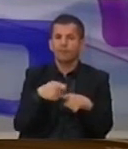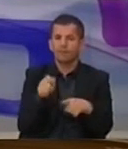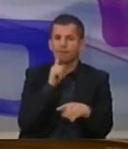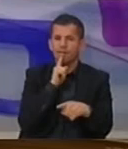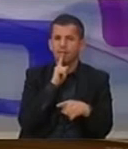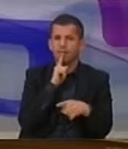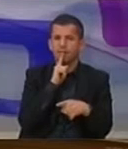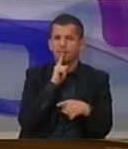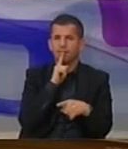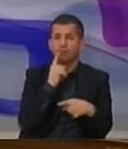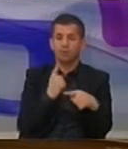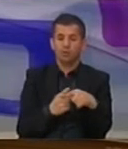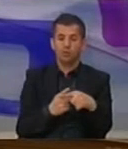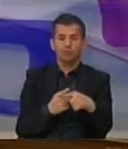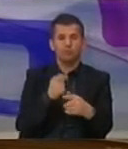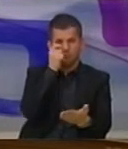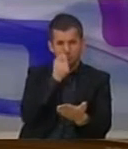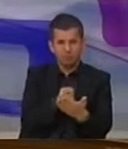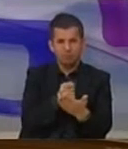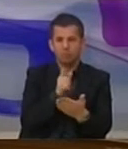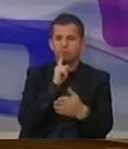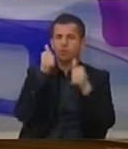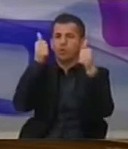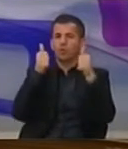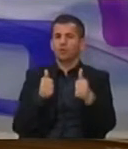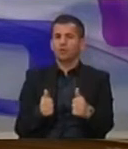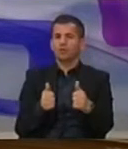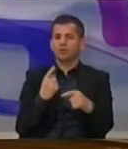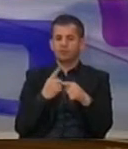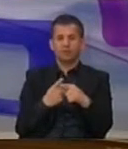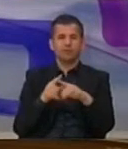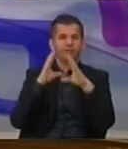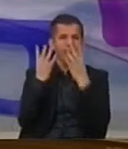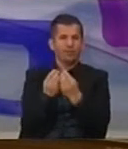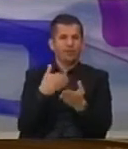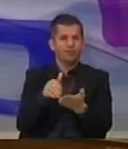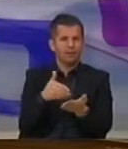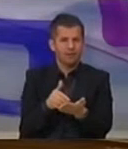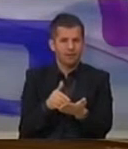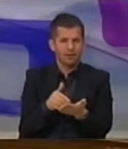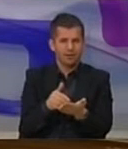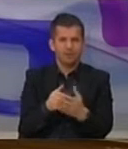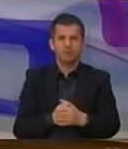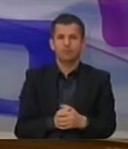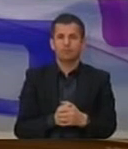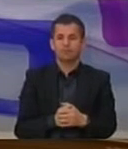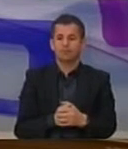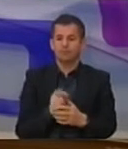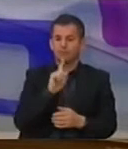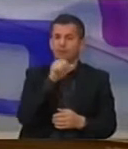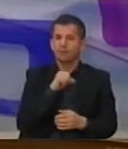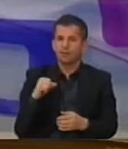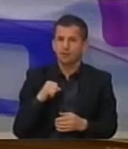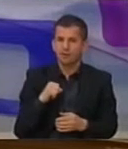shkruara, dhe kemi respektuar konkursin, dhe kemi shpërndarë këtë shumë. Jo vetëm këtë rast, po asë një rast në